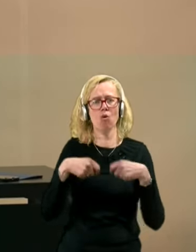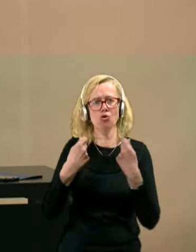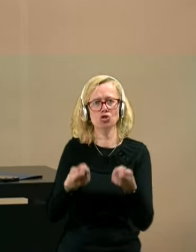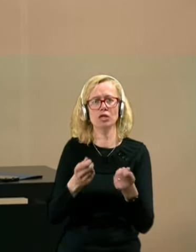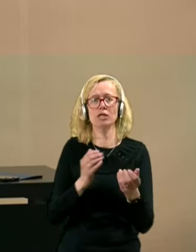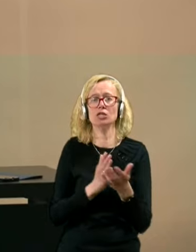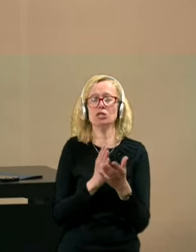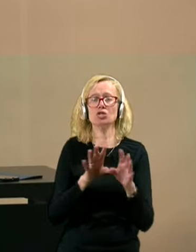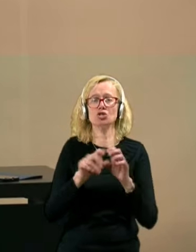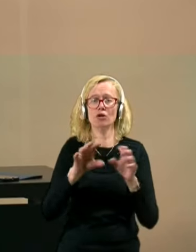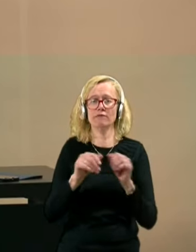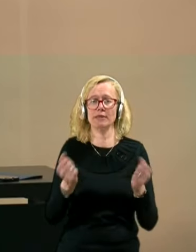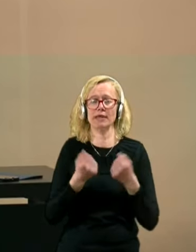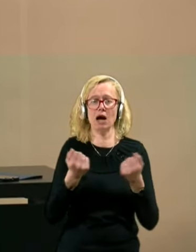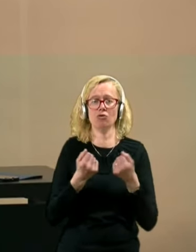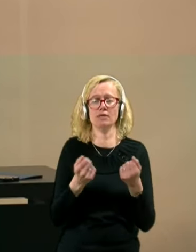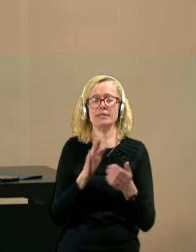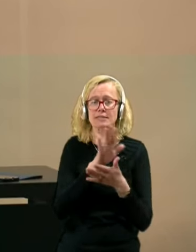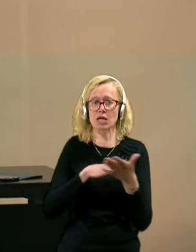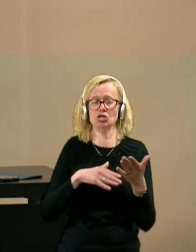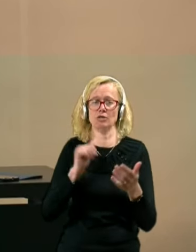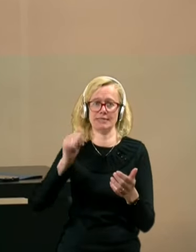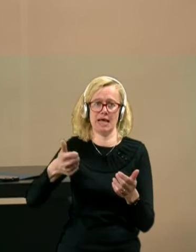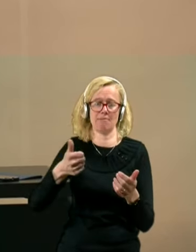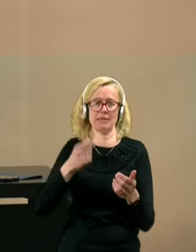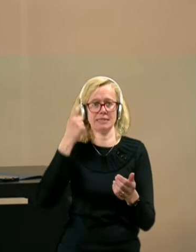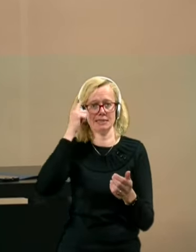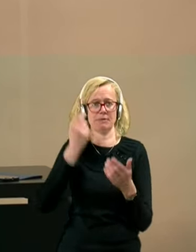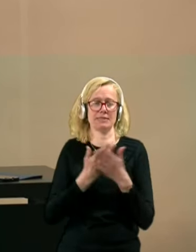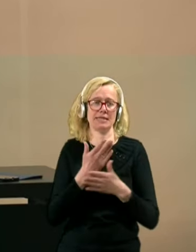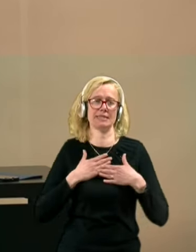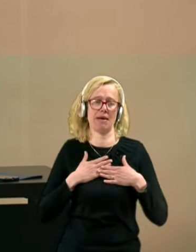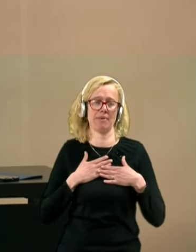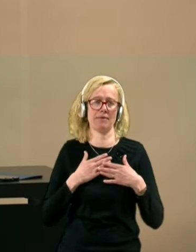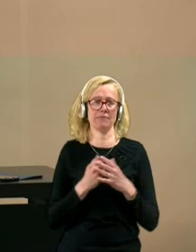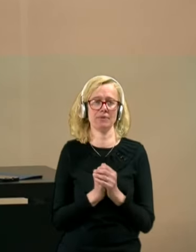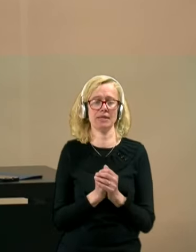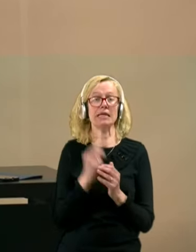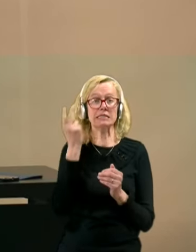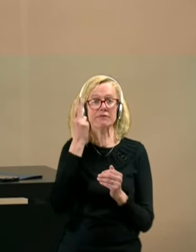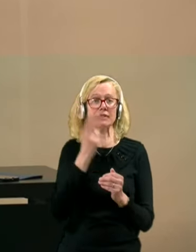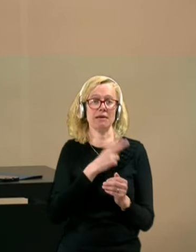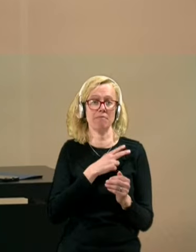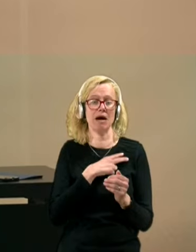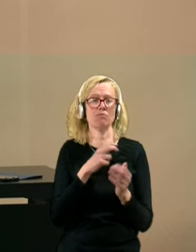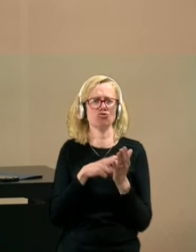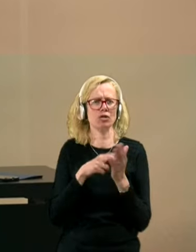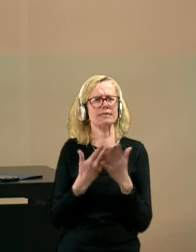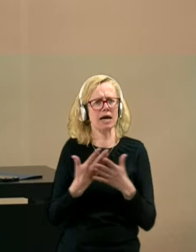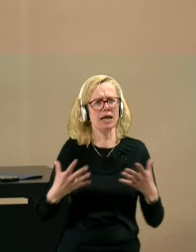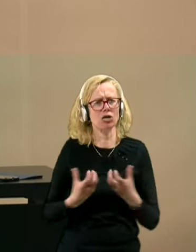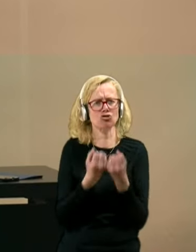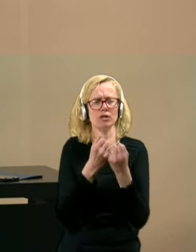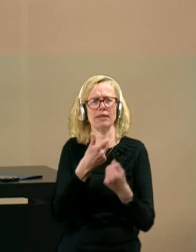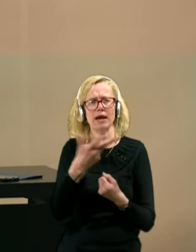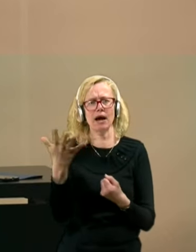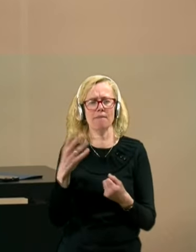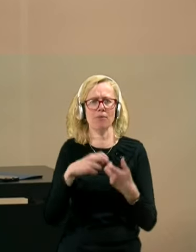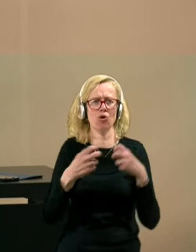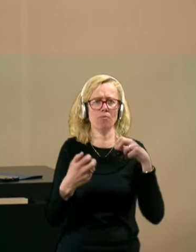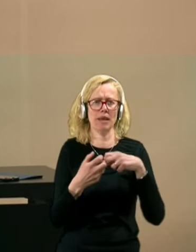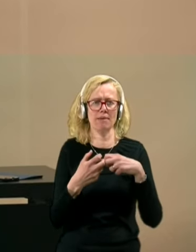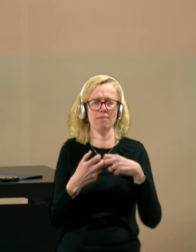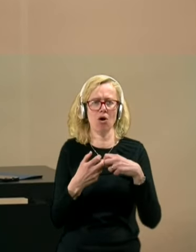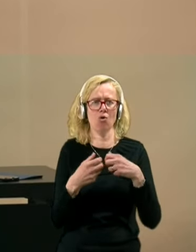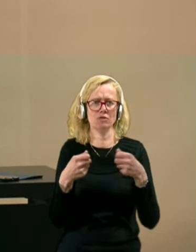dejavnosti, da začnejo same zaskrbeti za sebe. Seveda pa imamo še za rešiti nekaj problemov v tem kontekstu, kjer